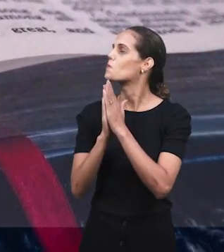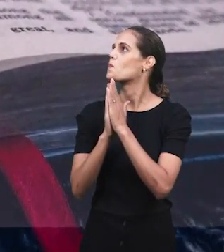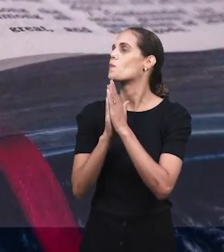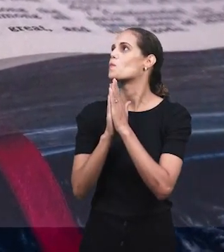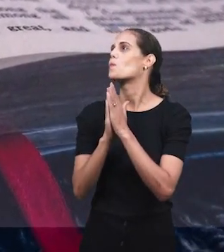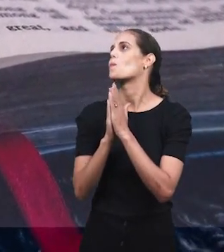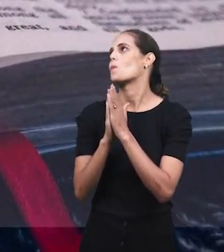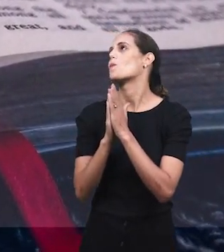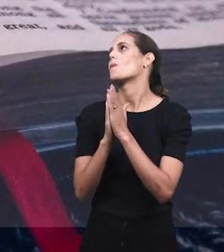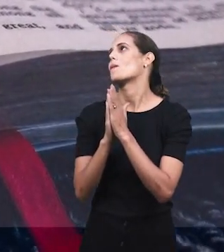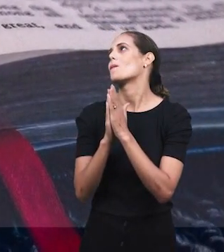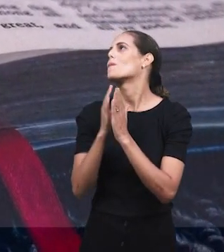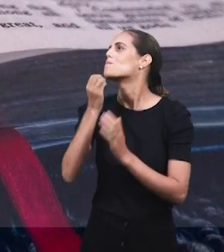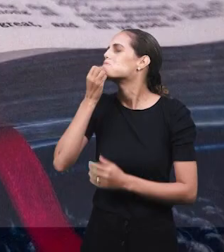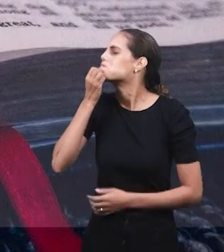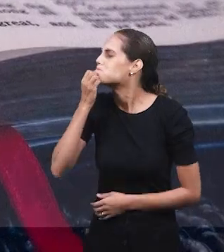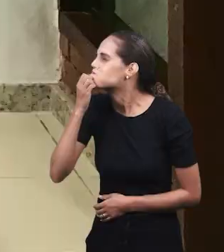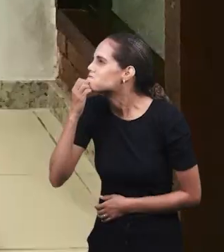освободи.